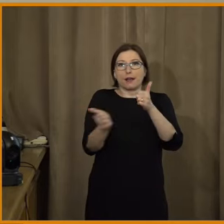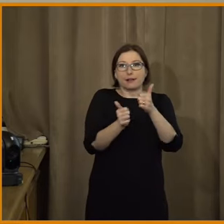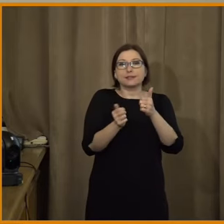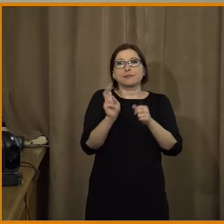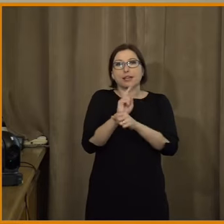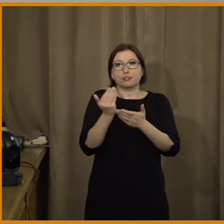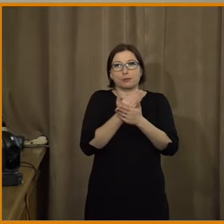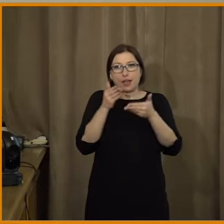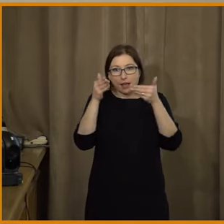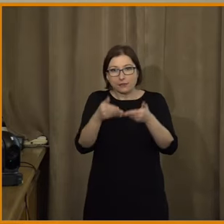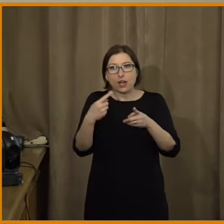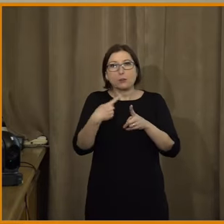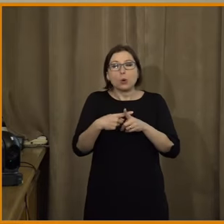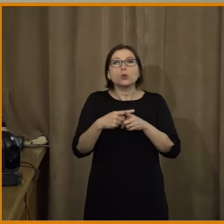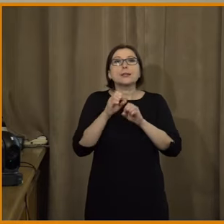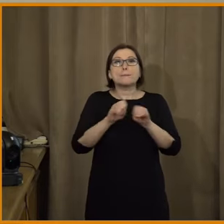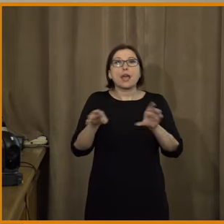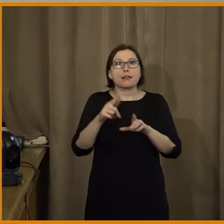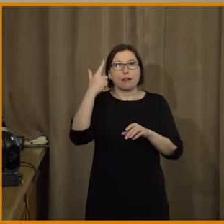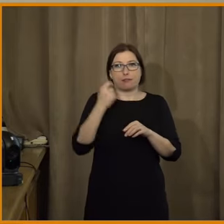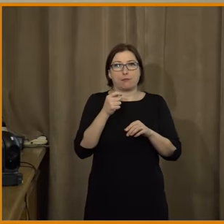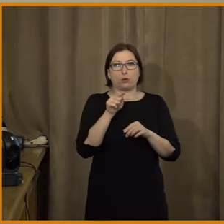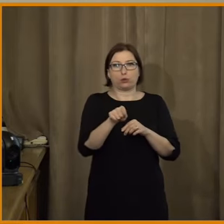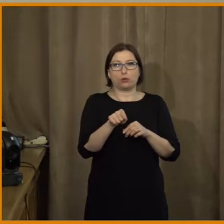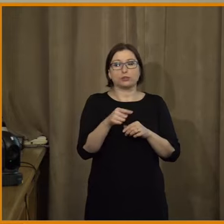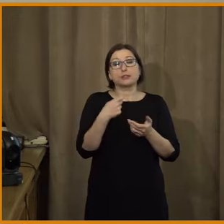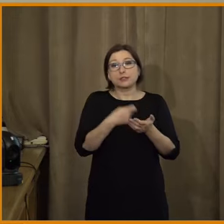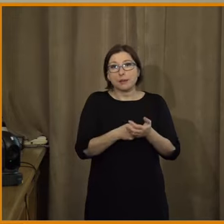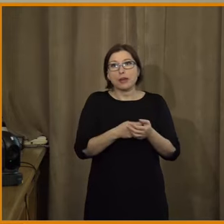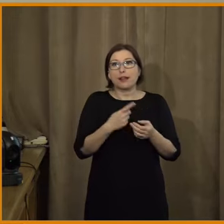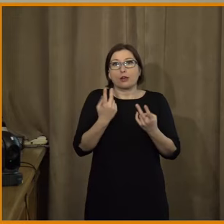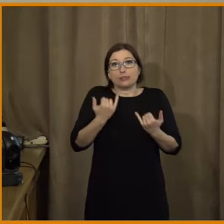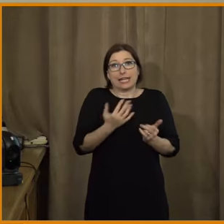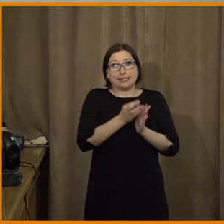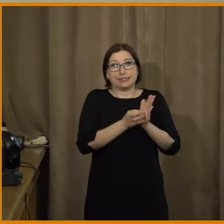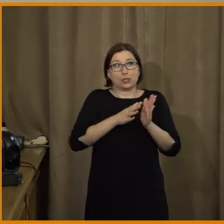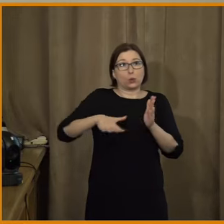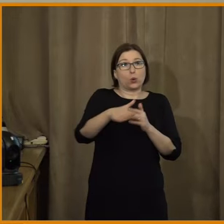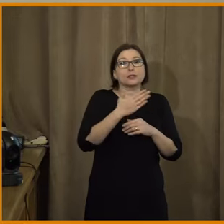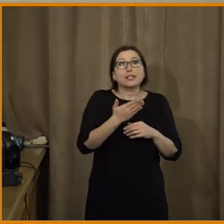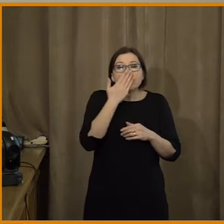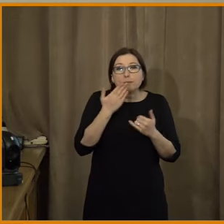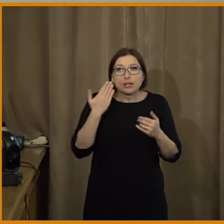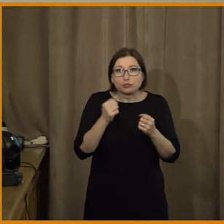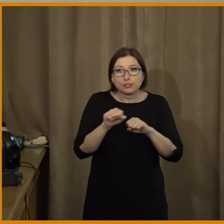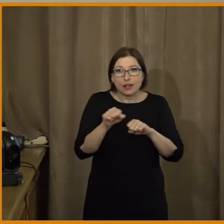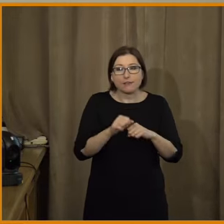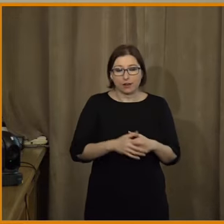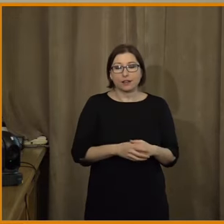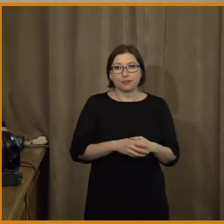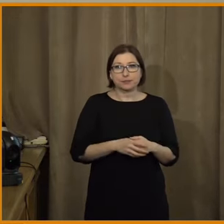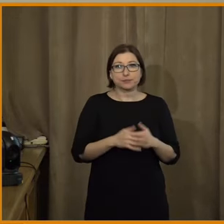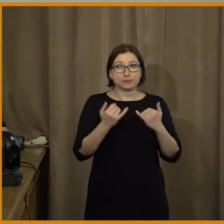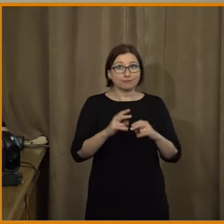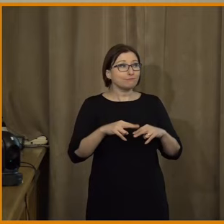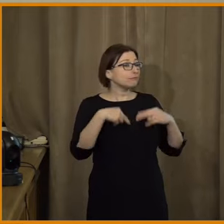dezinformací a mediální gramotnosti. Tak tohle je takový jako stav teďka personální, který je. A poprosím